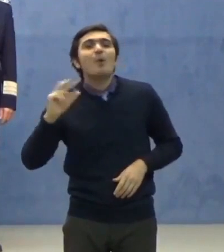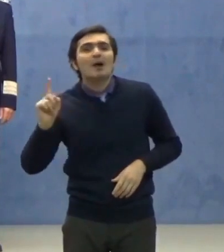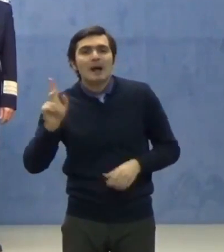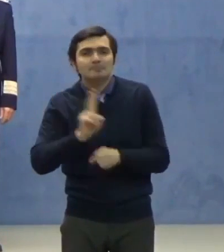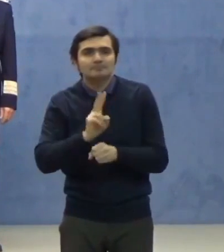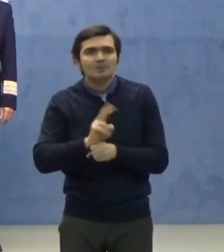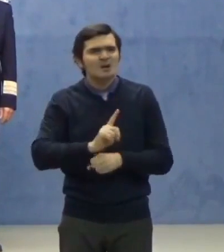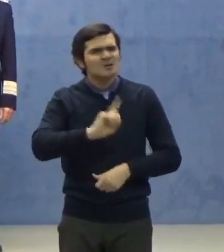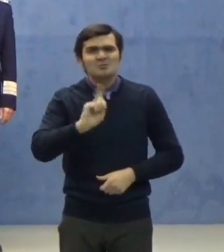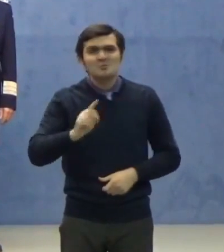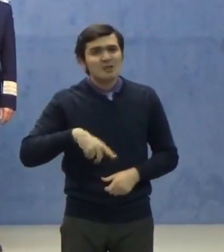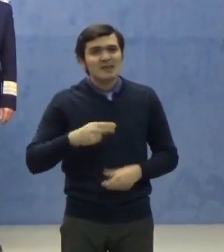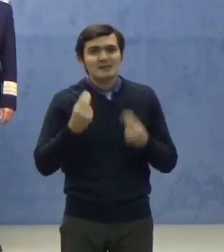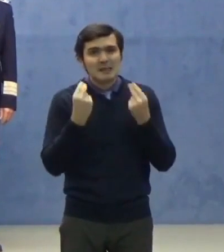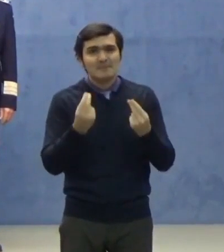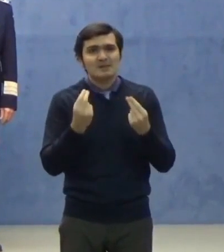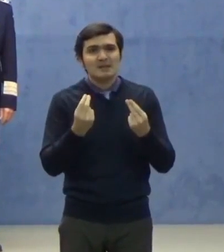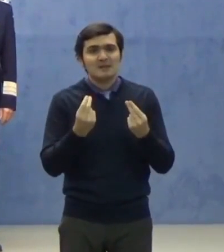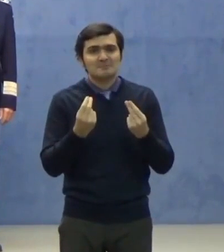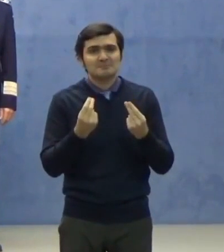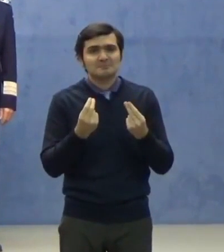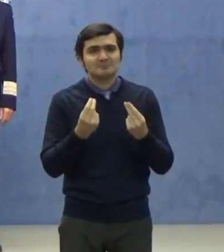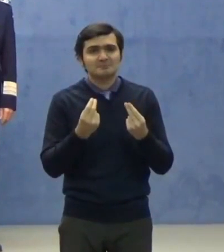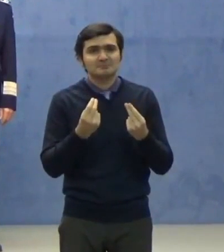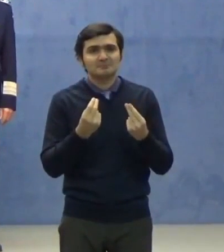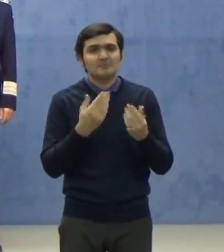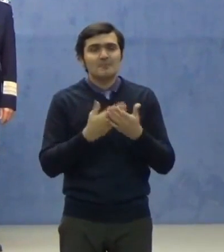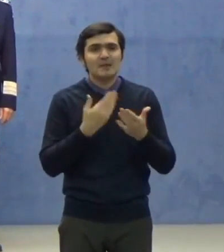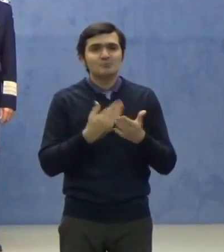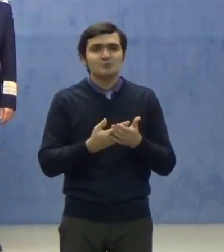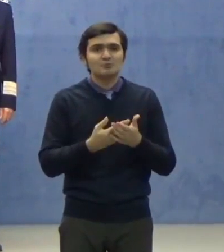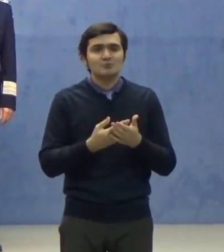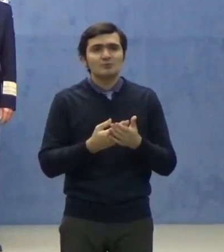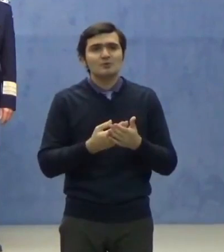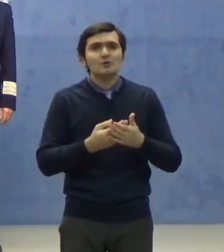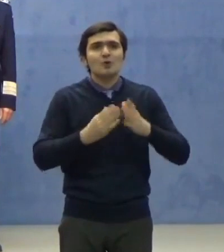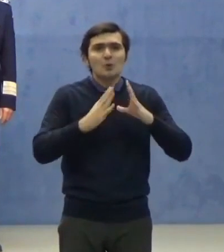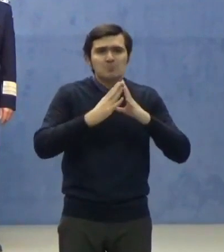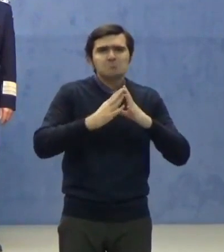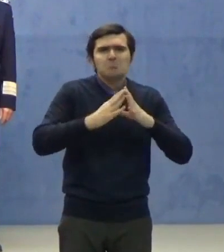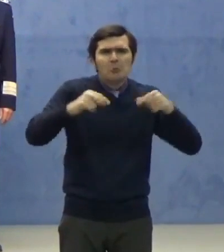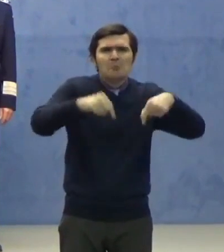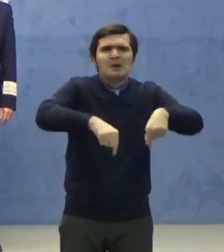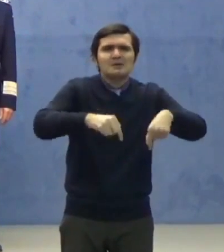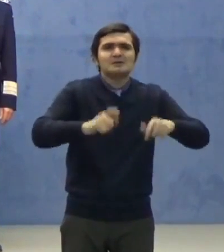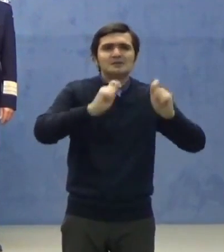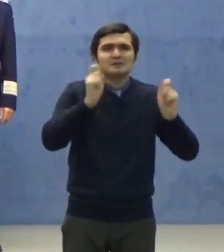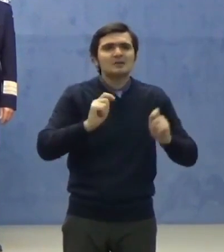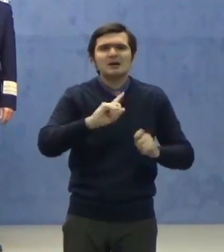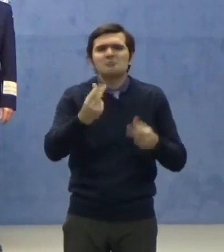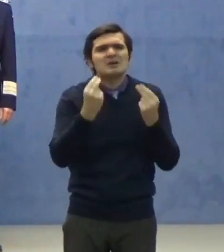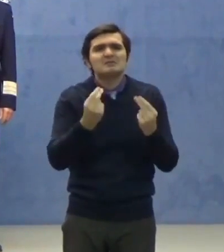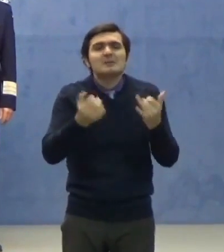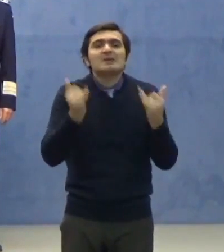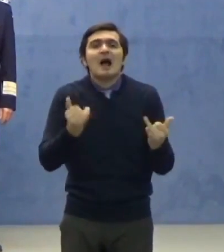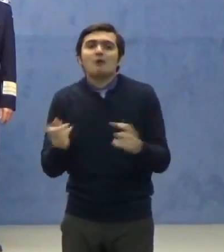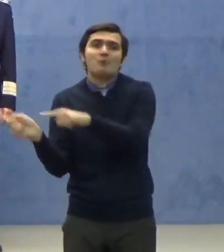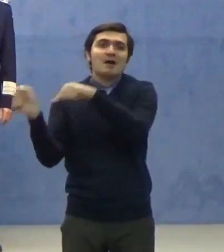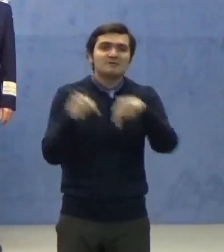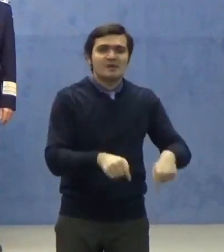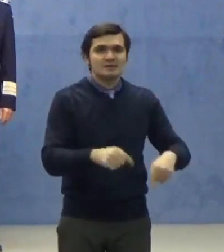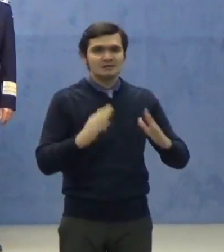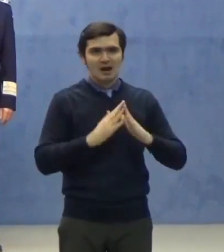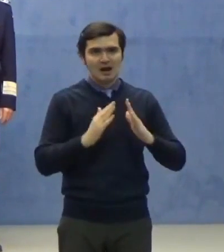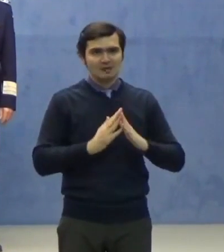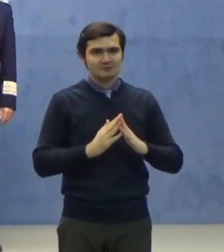pentru compatrioții noștri din țară să reveniți acum acasă.